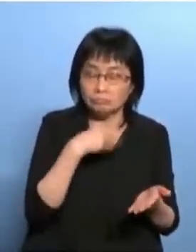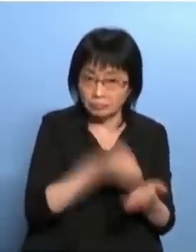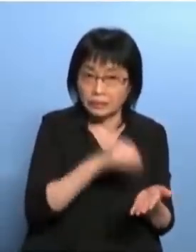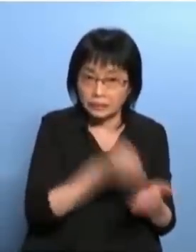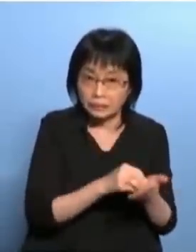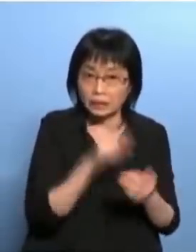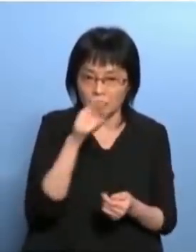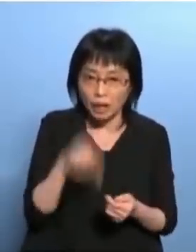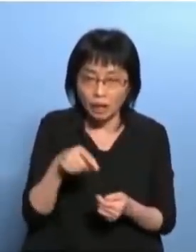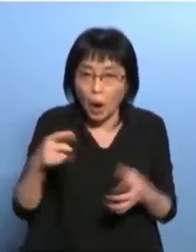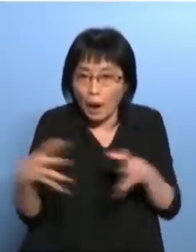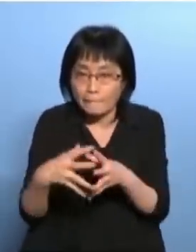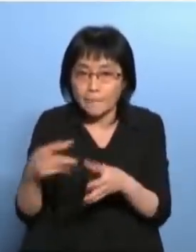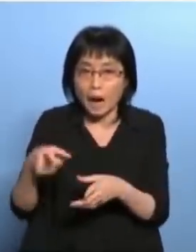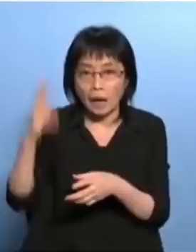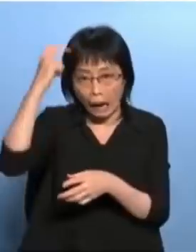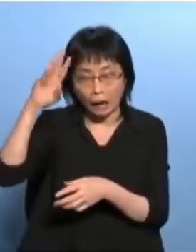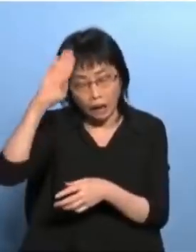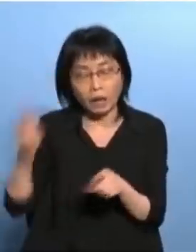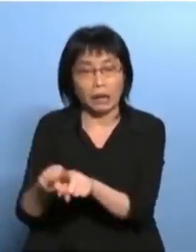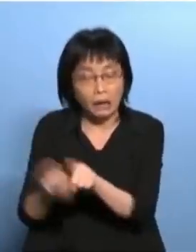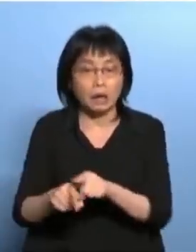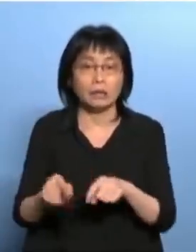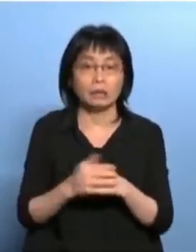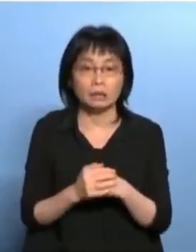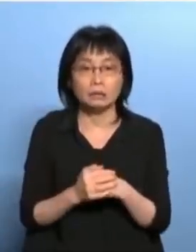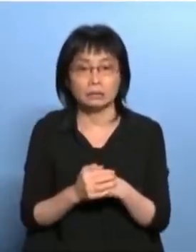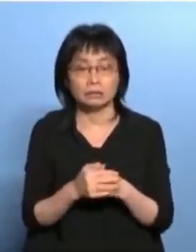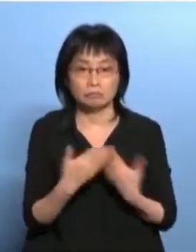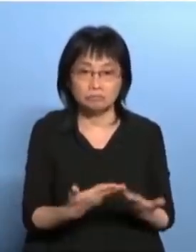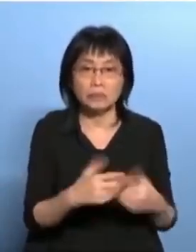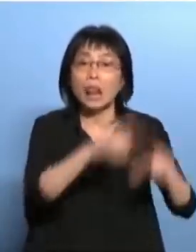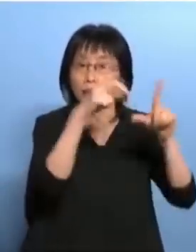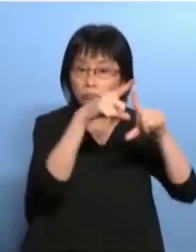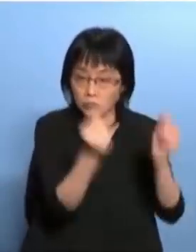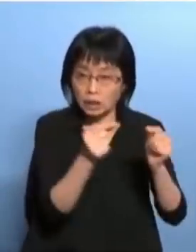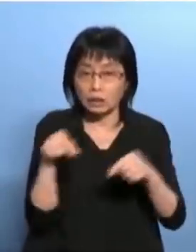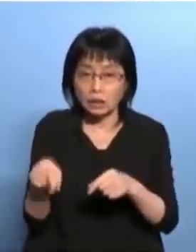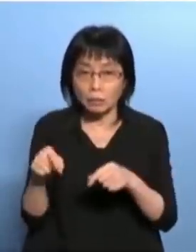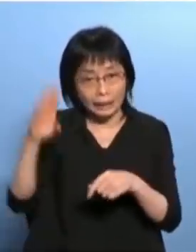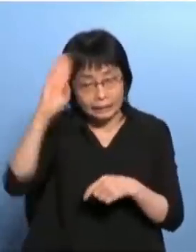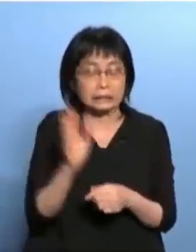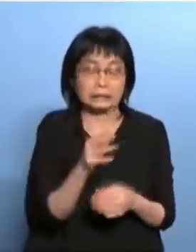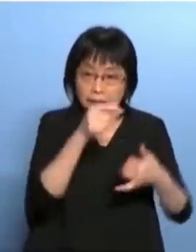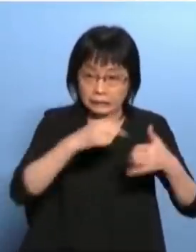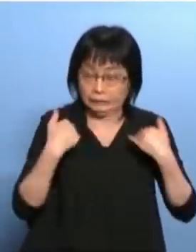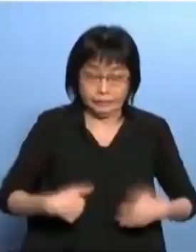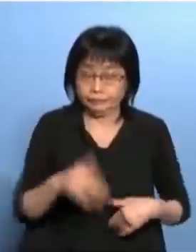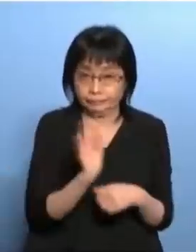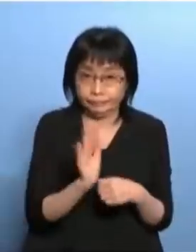现在呢其实52个不只是林郑又不是警察因为我们看到全部人都是